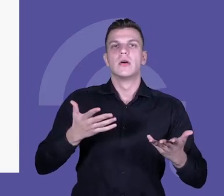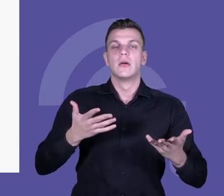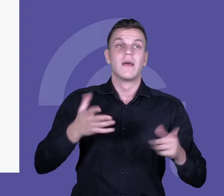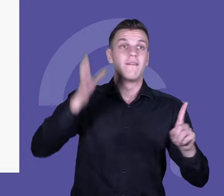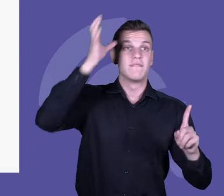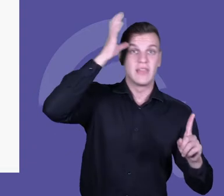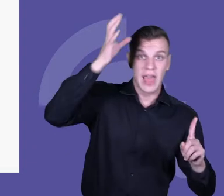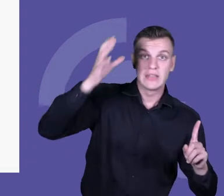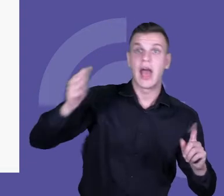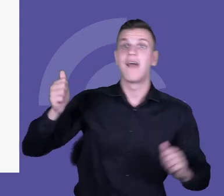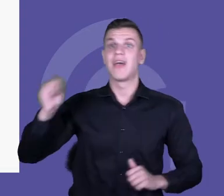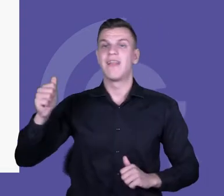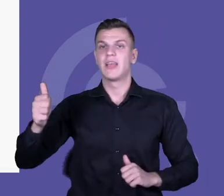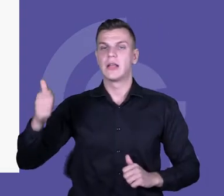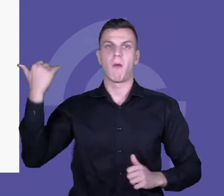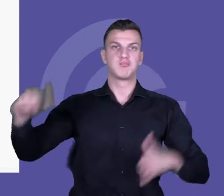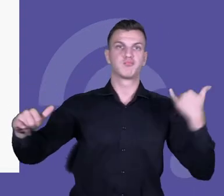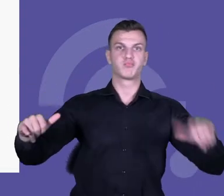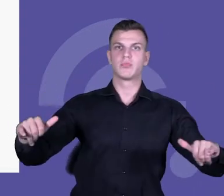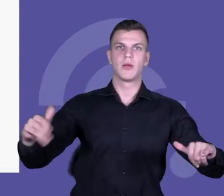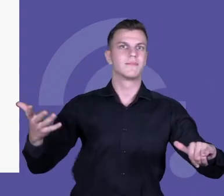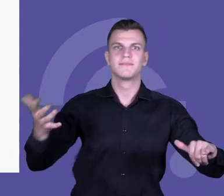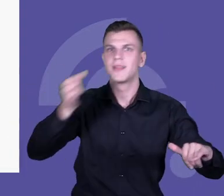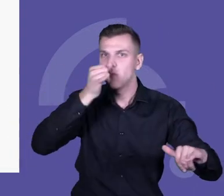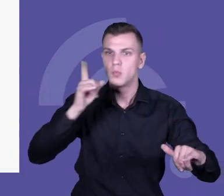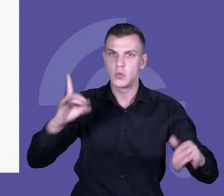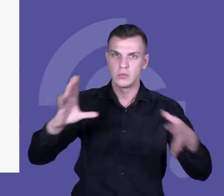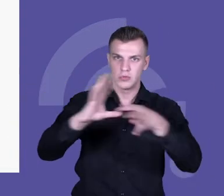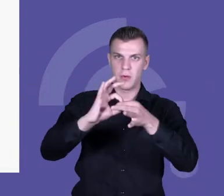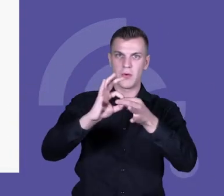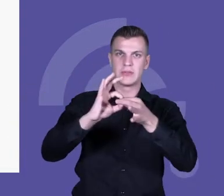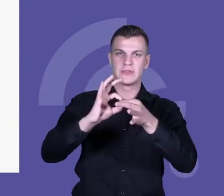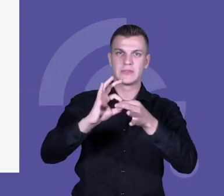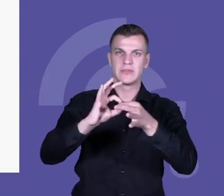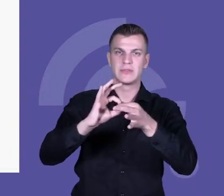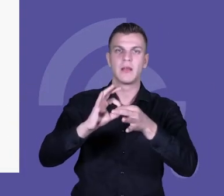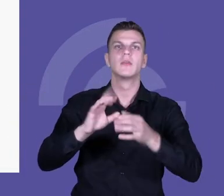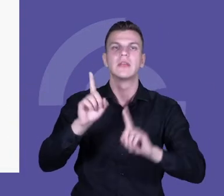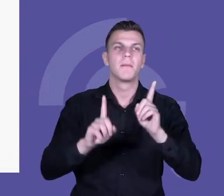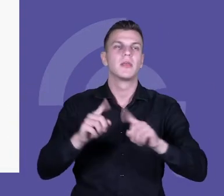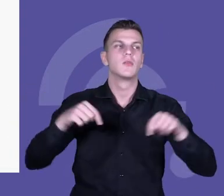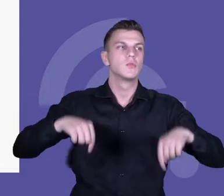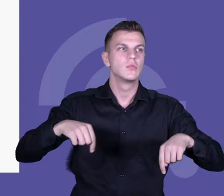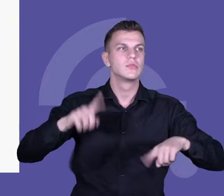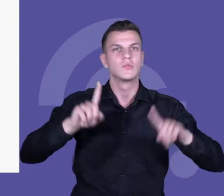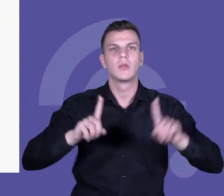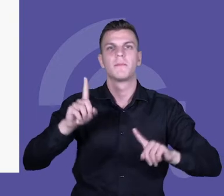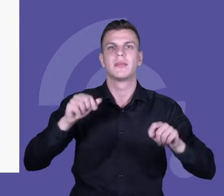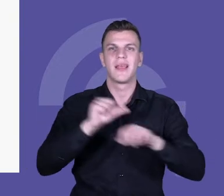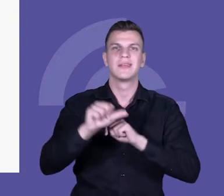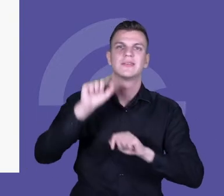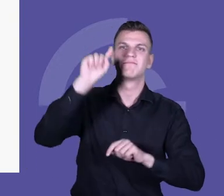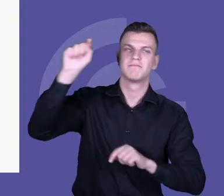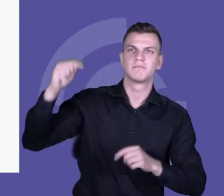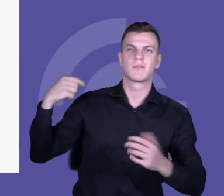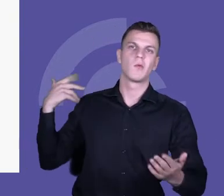kompetencji. Nie da się posiadać kompetencji nie mając jakiejś wiedzy. To jest taka jakoś niepotrzebna polaryzacja naszej debaty edukacji, która pojawiła się w jakichś